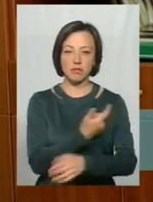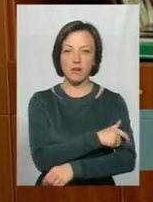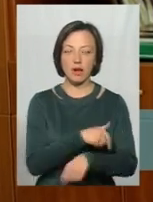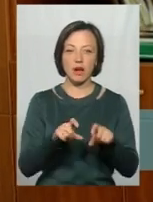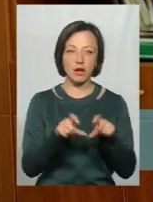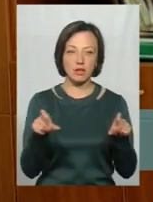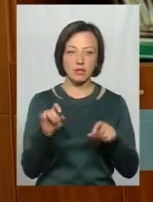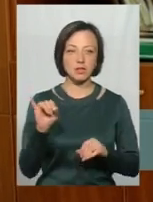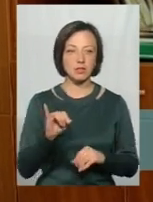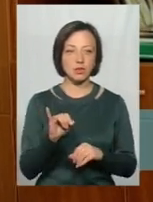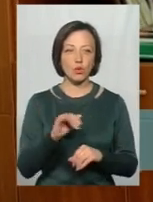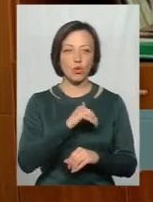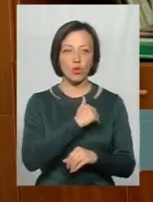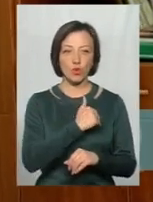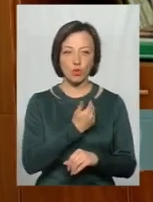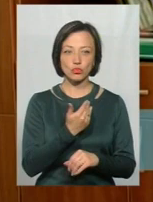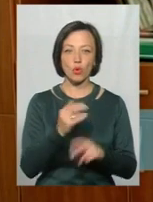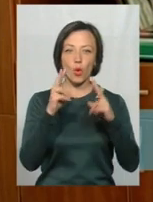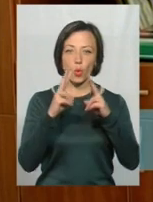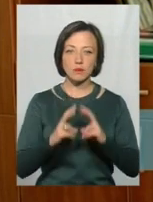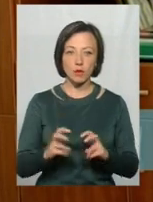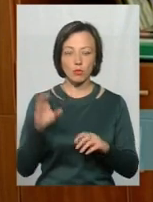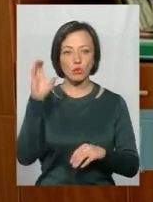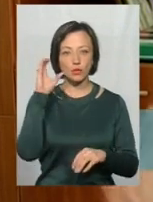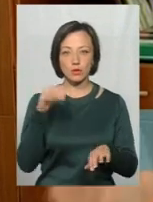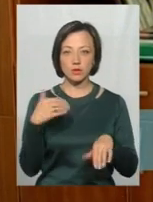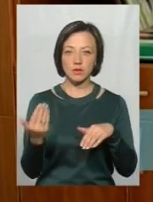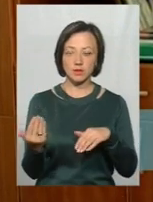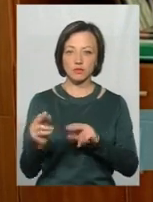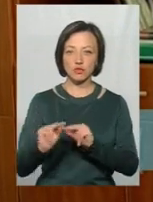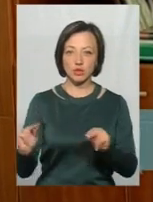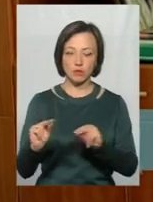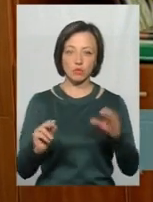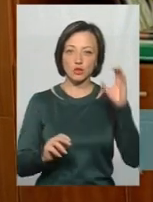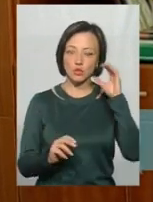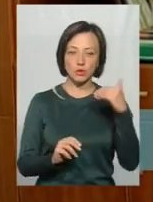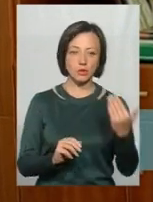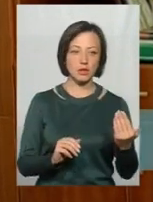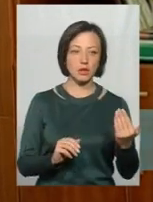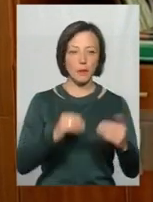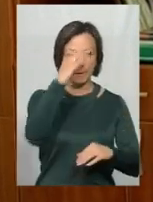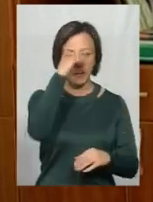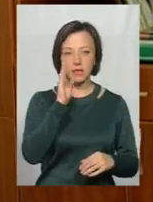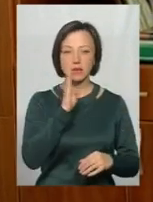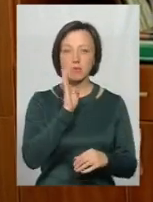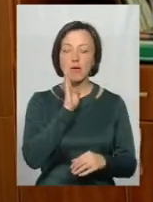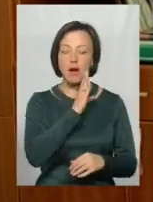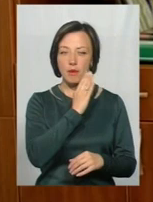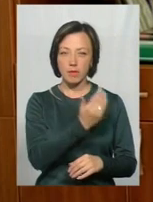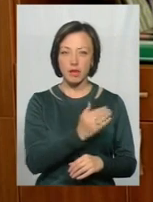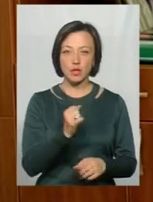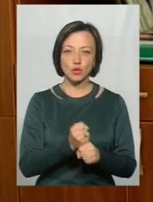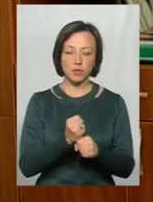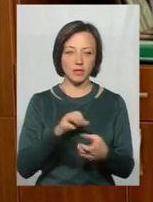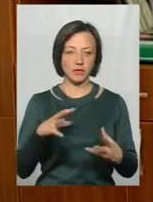І хочу розібратися, послухати сторону вчителя, послухати сторону батьків, мами і тоді